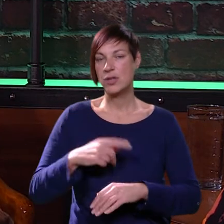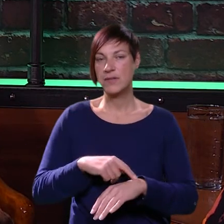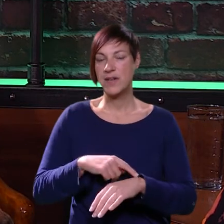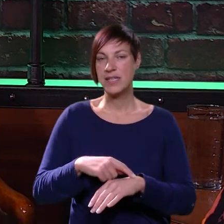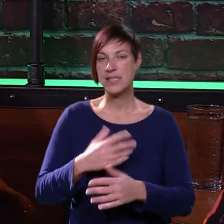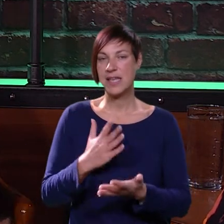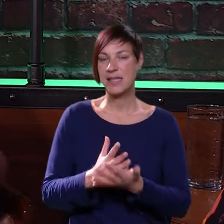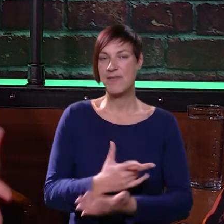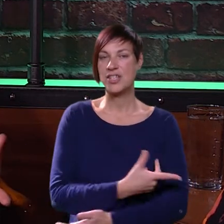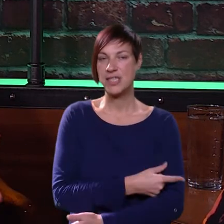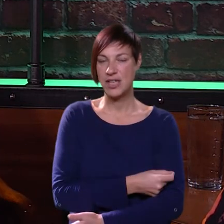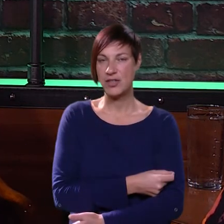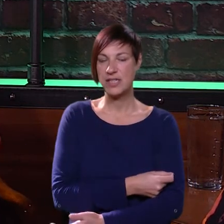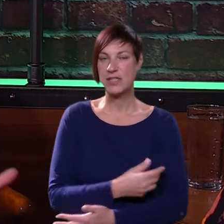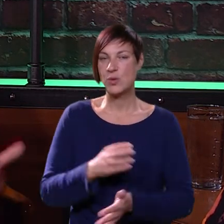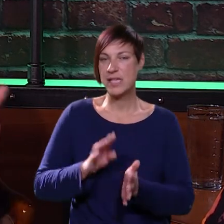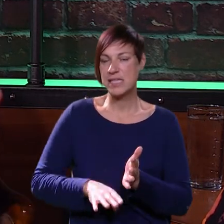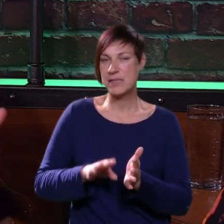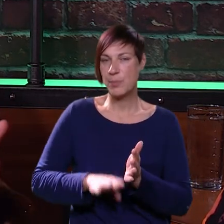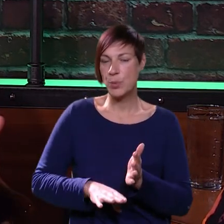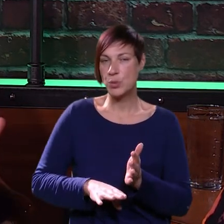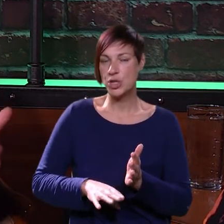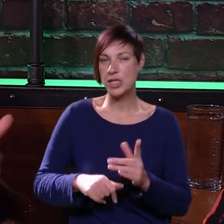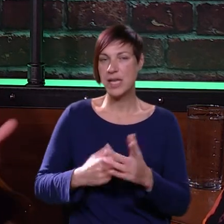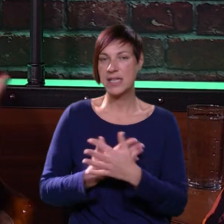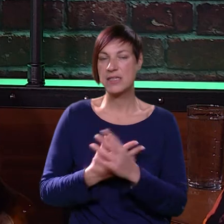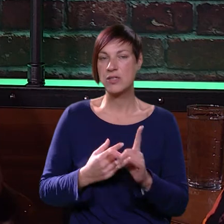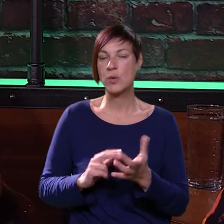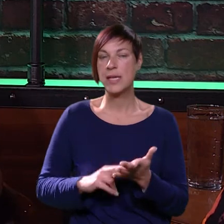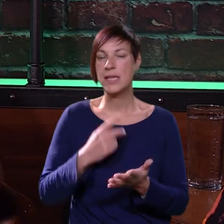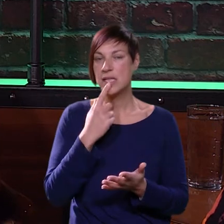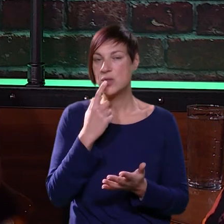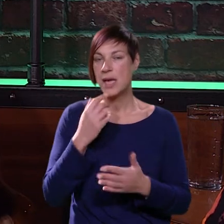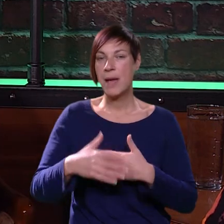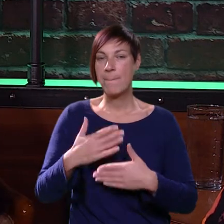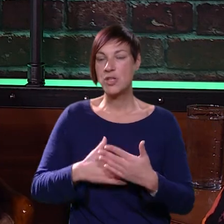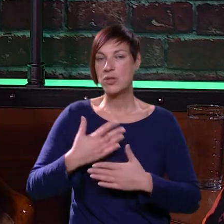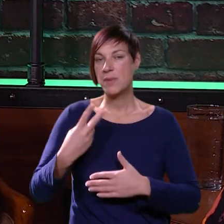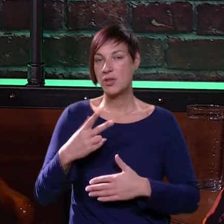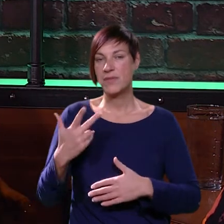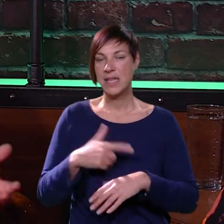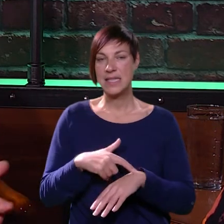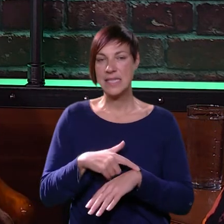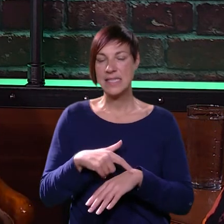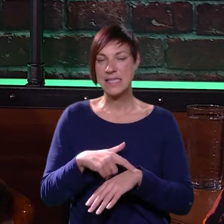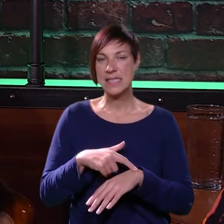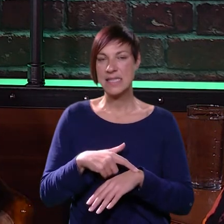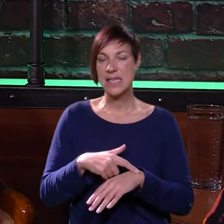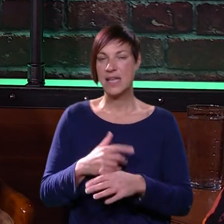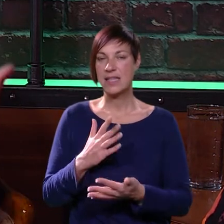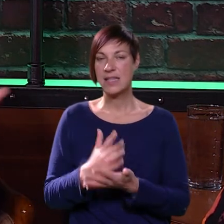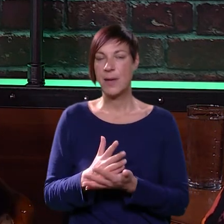dvo sota, a već si dao izulin, znači, spuštao, izulin spuštao cukar, međutim, nakon dvo, tri sota,